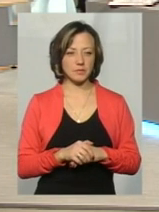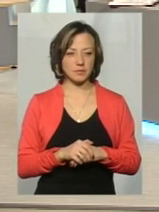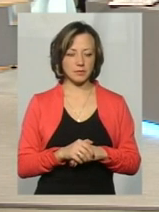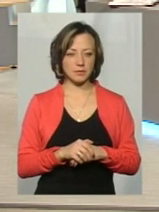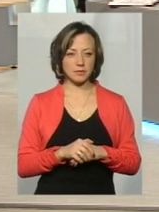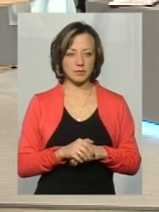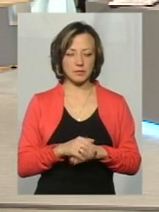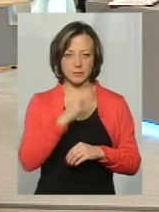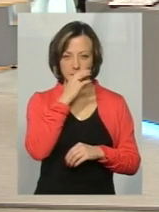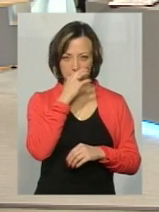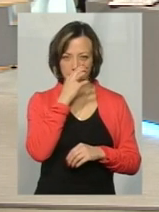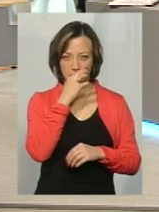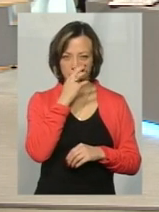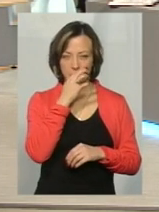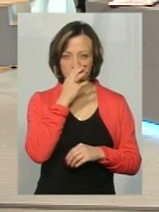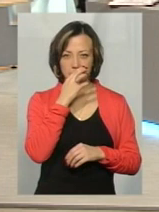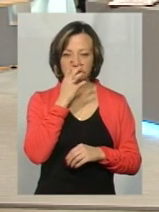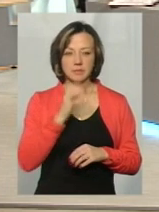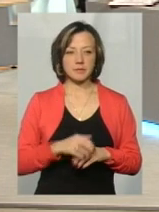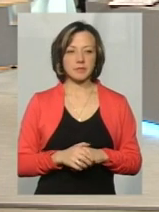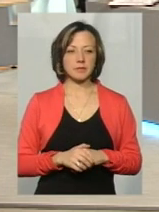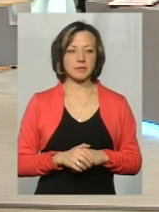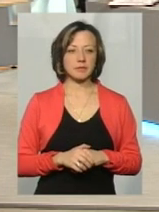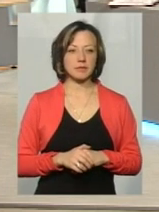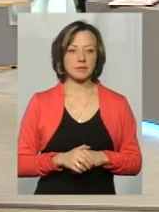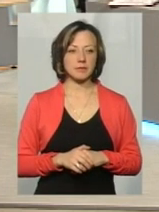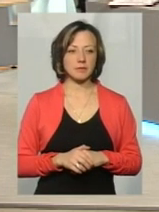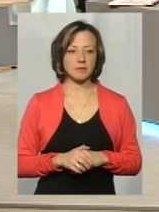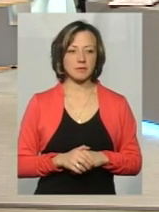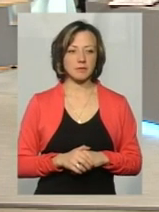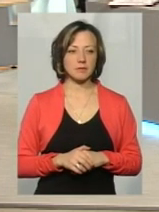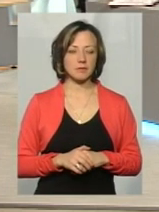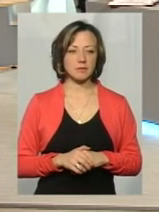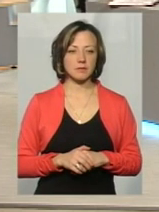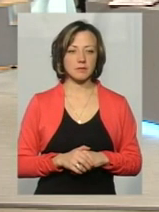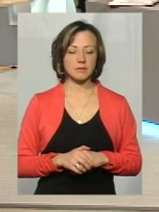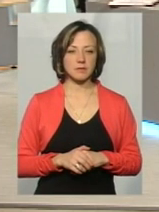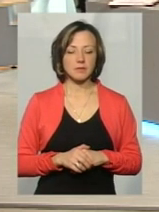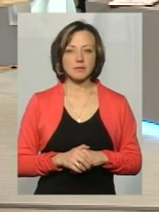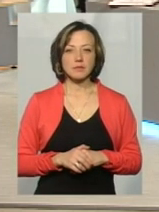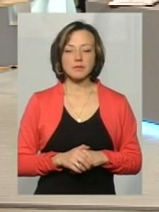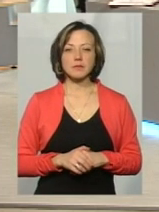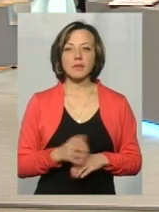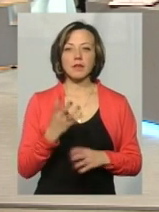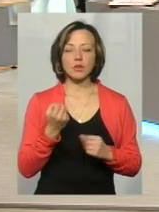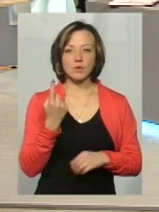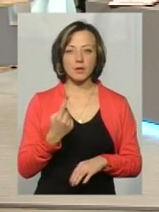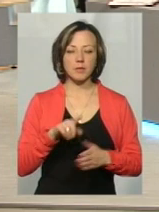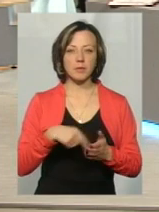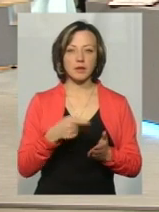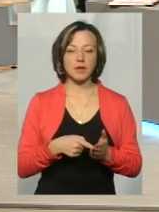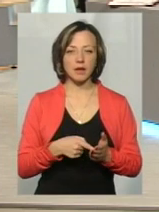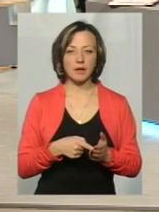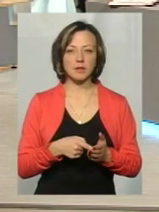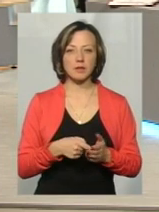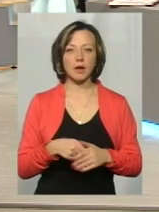питання. І ще одна питання. Та біля автобіній погрозької. Так. Та